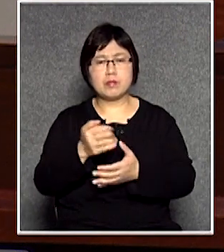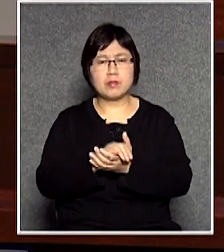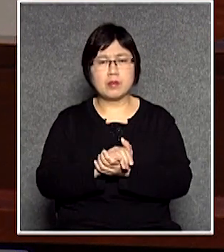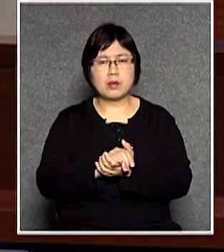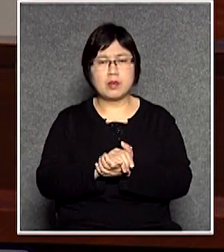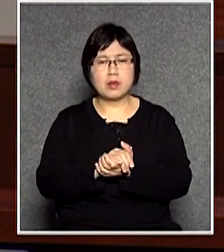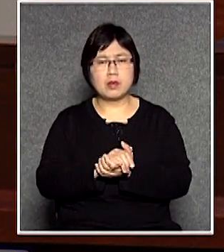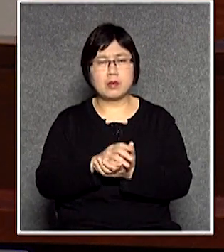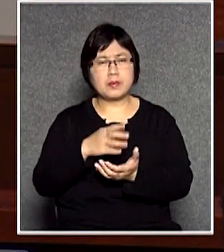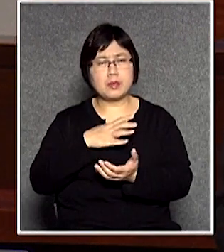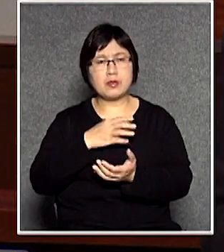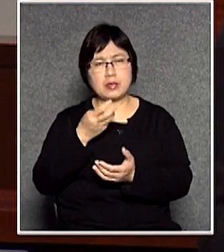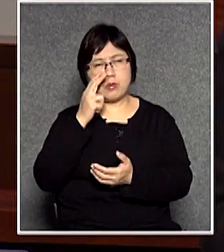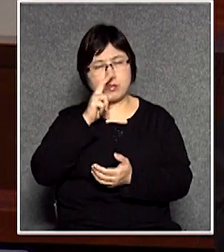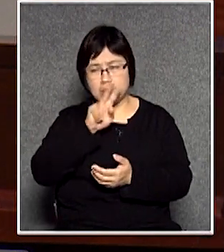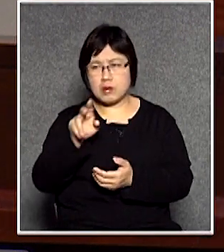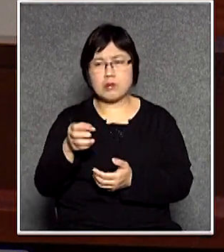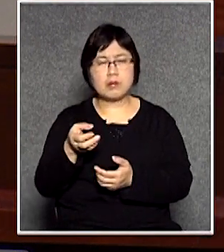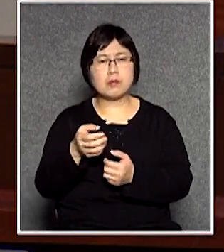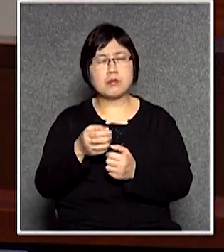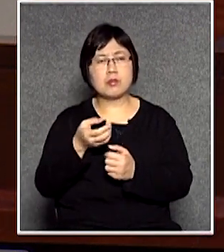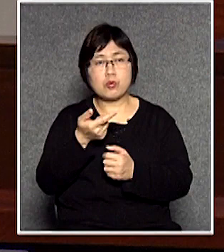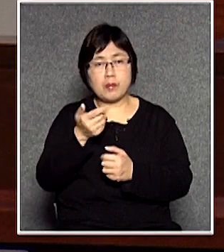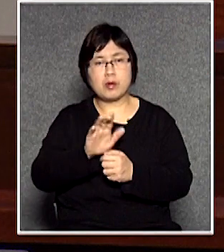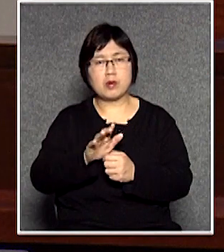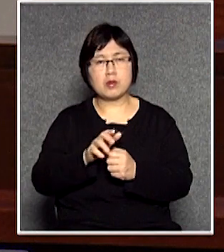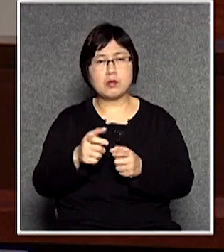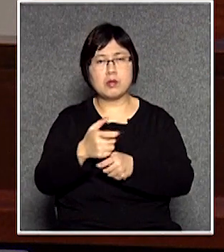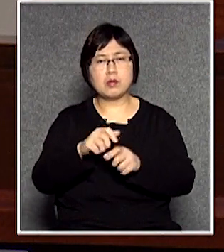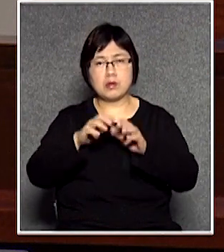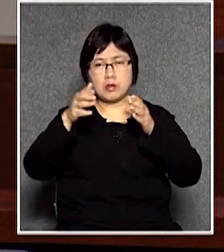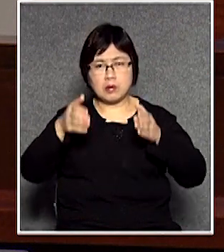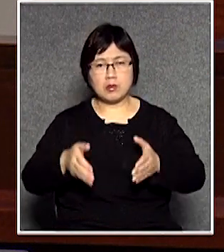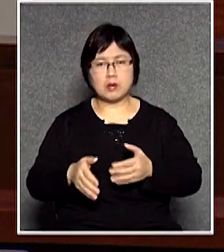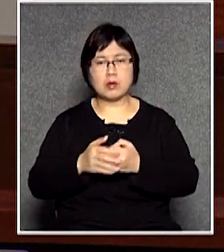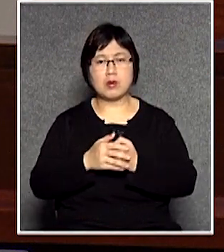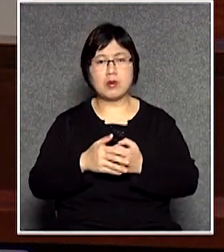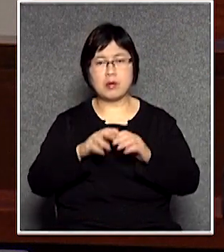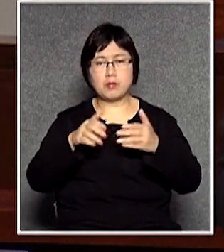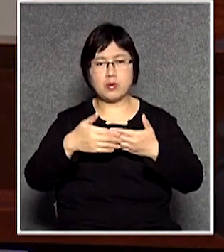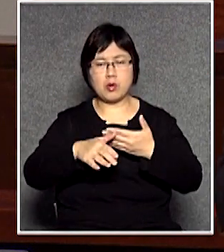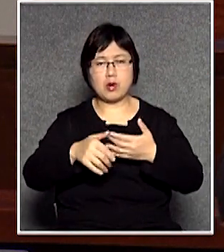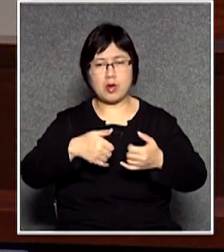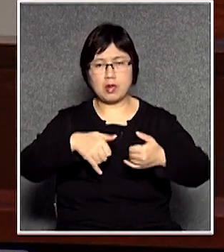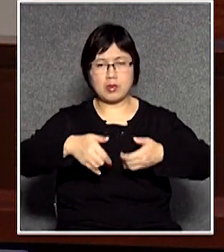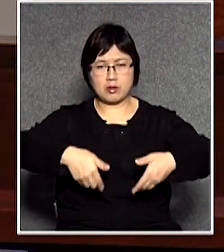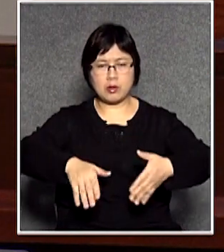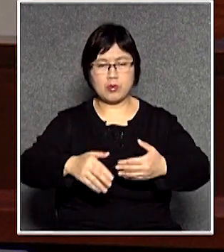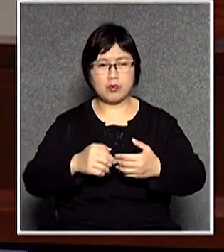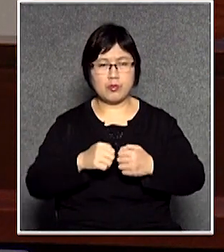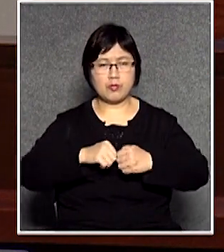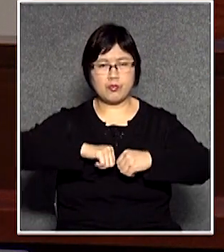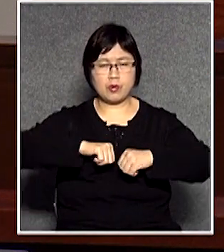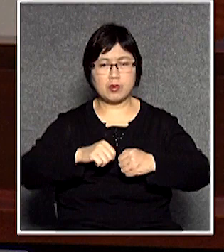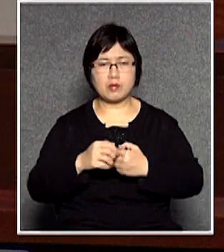不是太多的但是相互將經營範圍擴展到店舖外行人道他更深